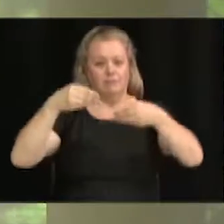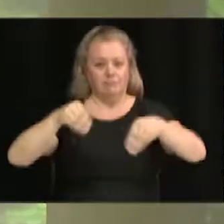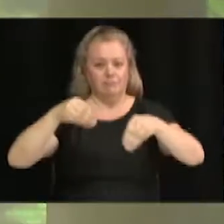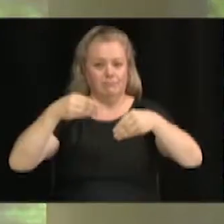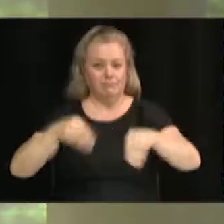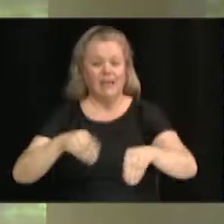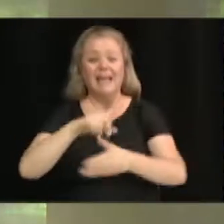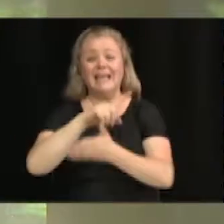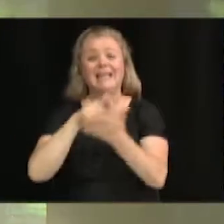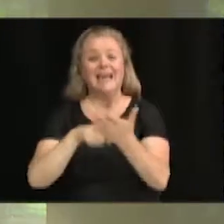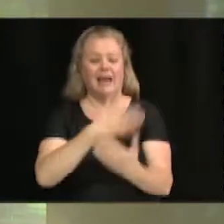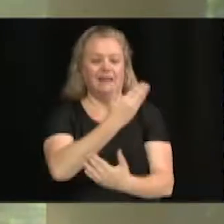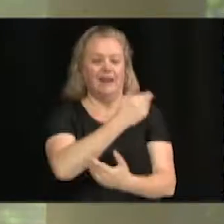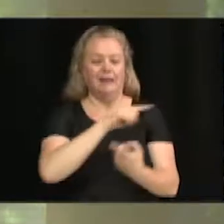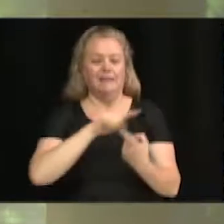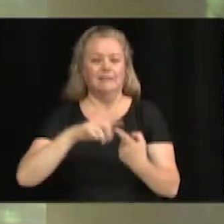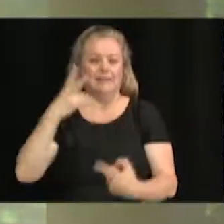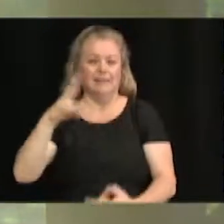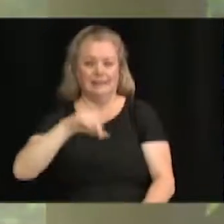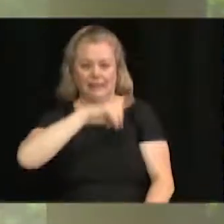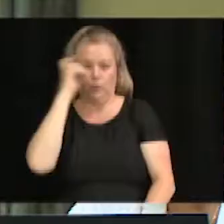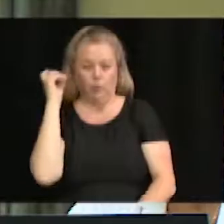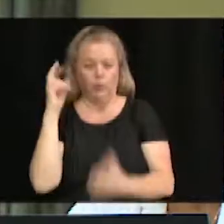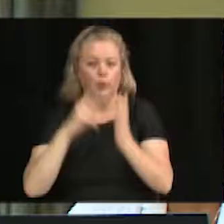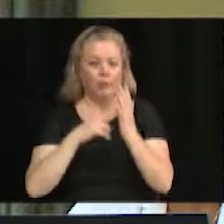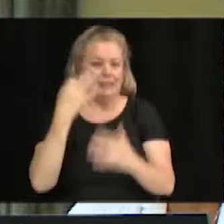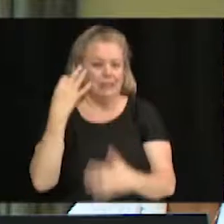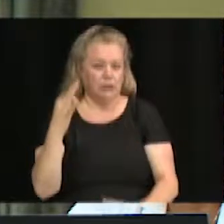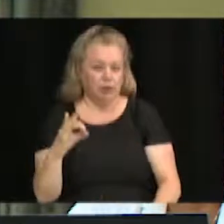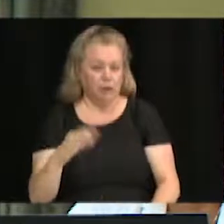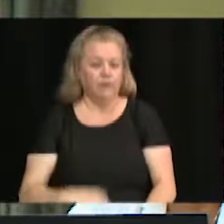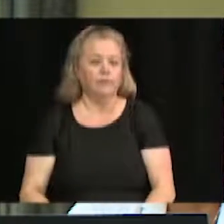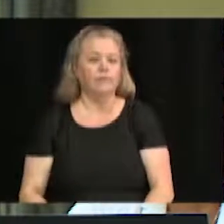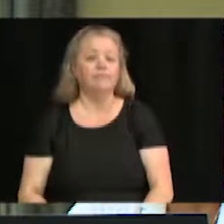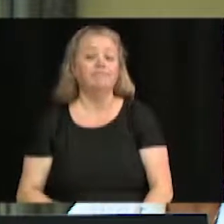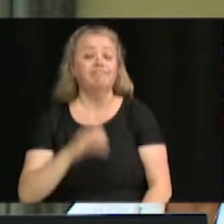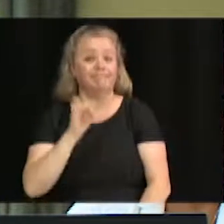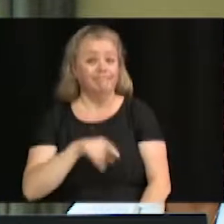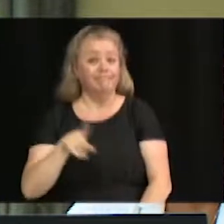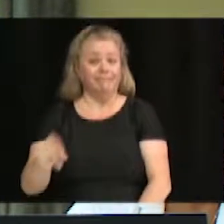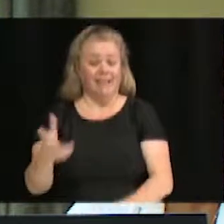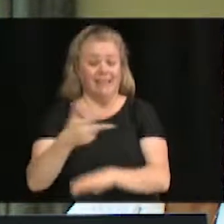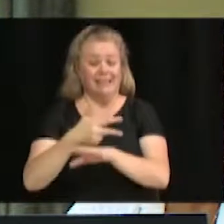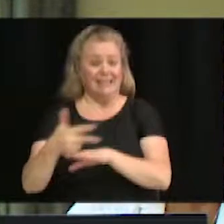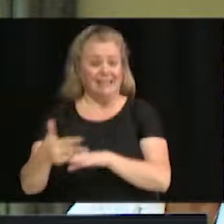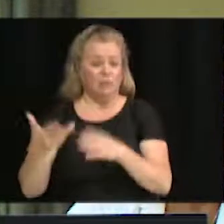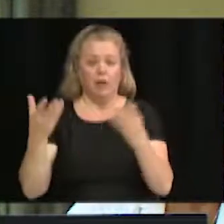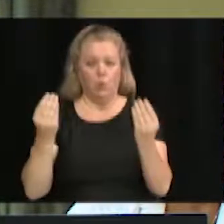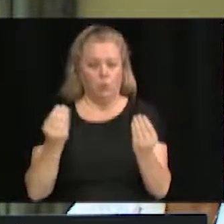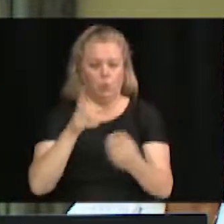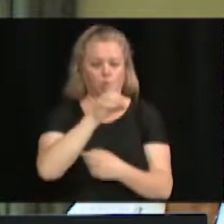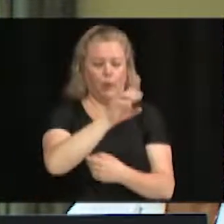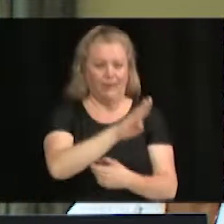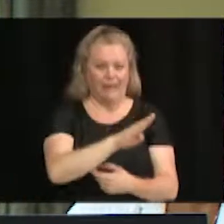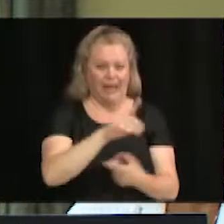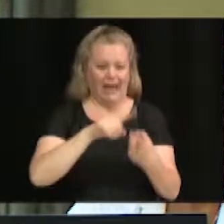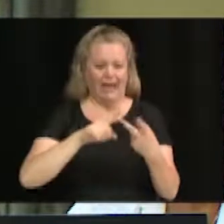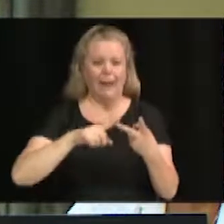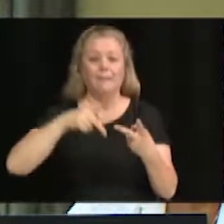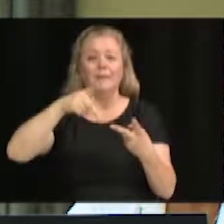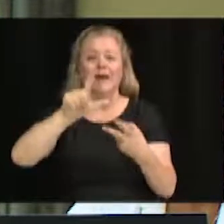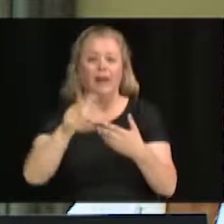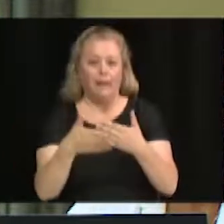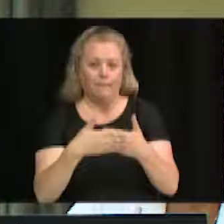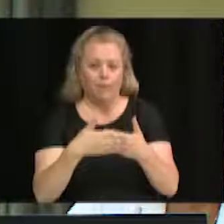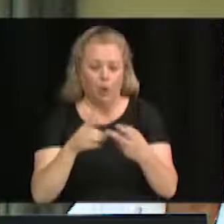au 17 août 2019. Alors, on parle de l'utilisation gratuite des stationnements De Bigaré, Pierre-Laporte, Saint